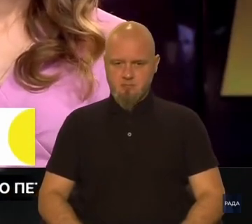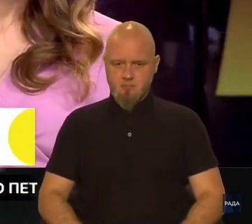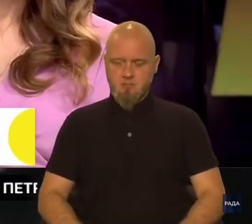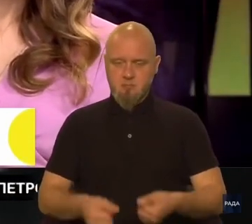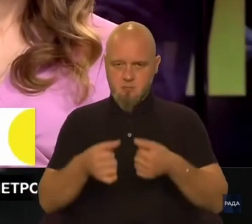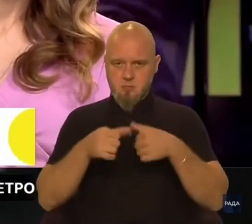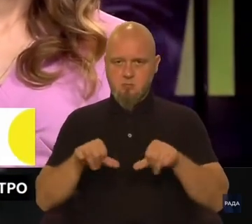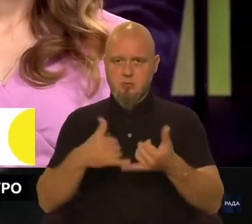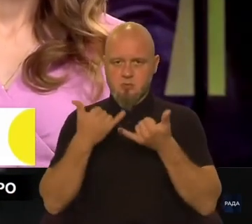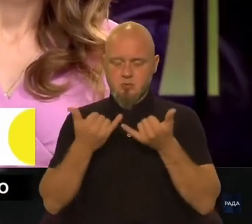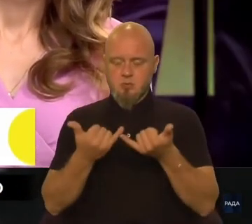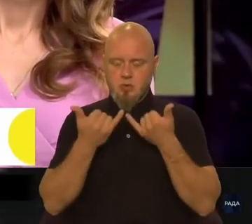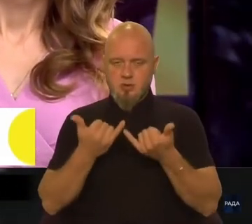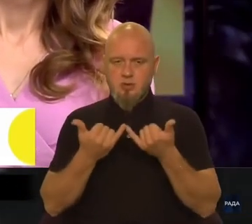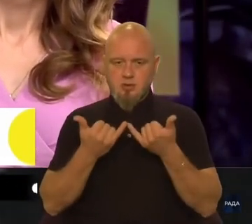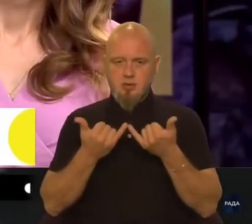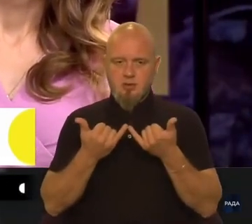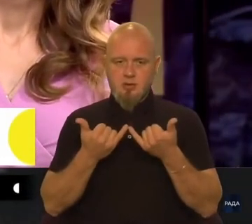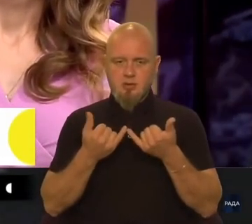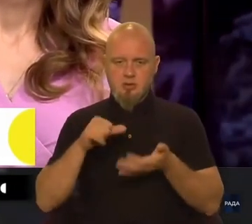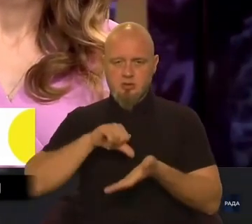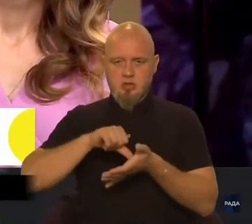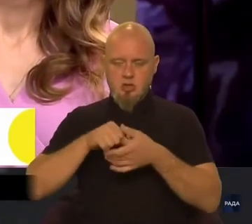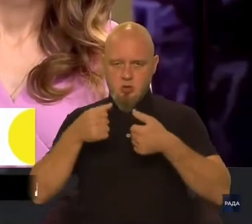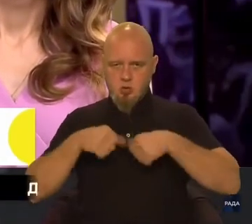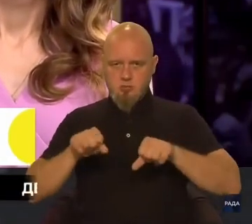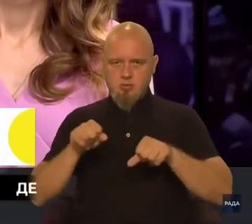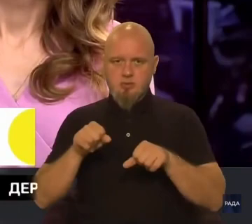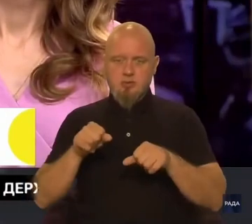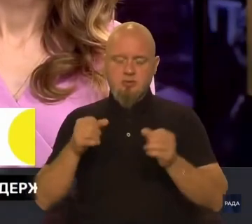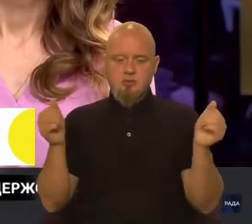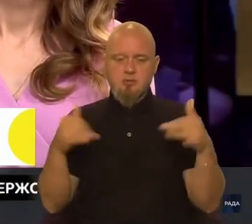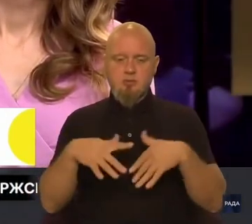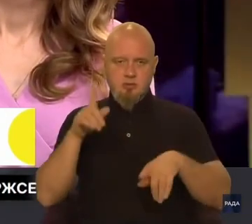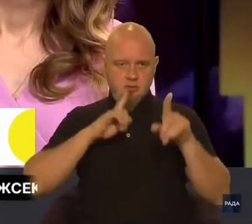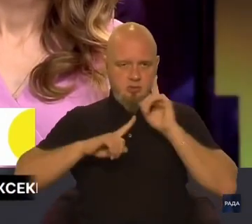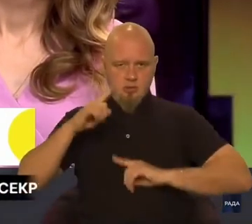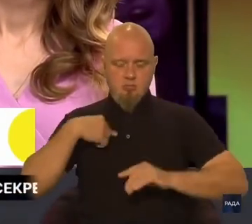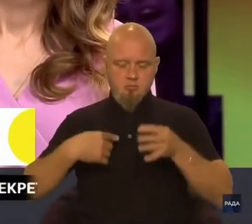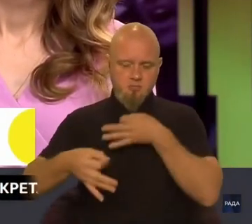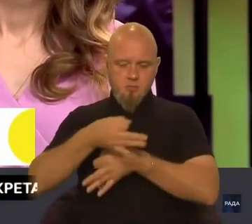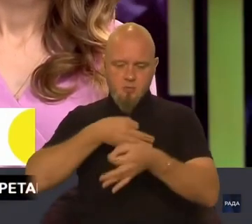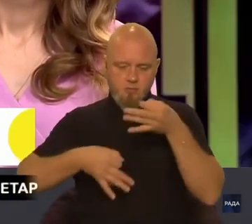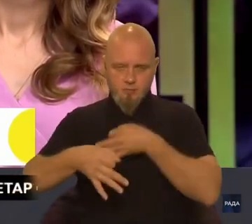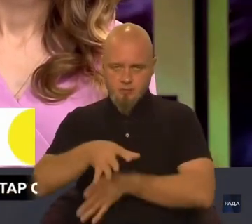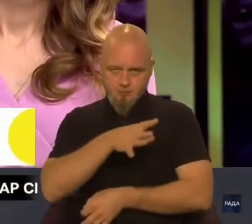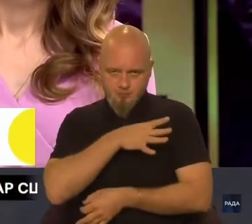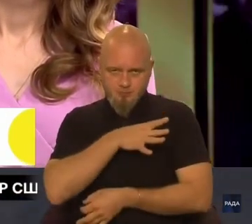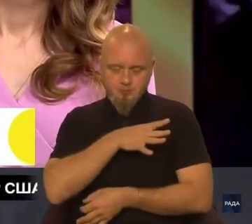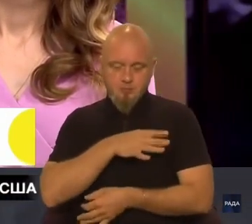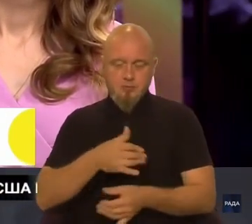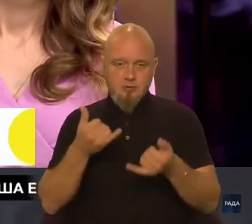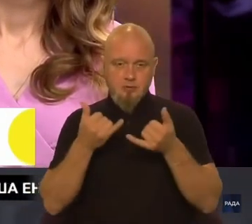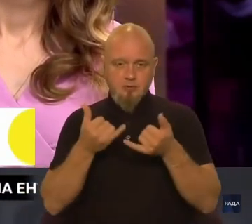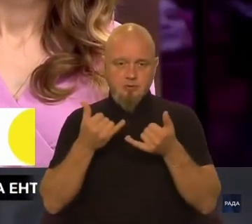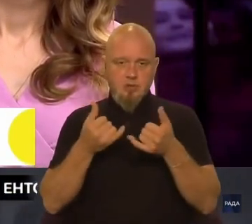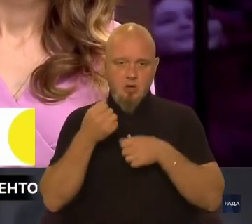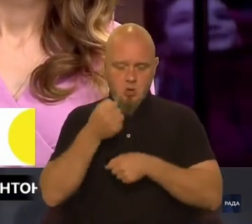Комісія сьогодні, члени комісії зібралися на нараду, ми обговорили, зараз